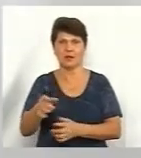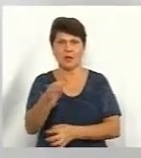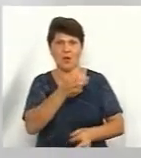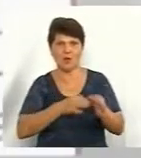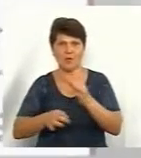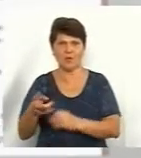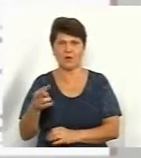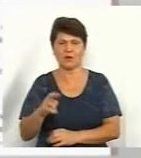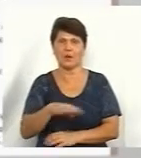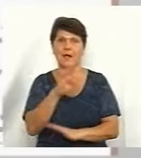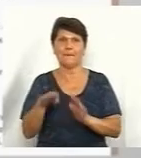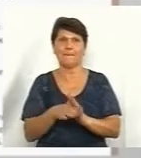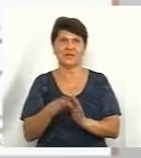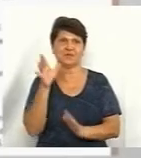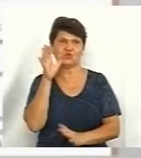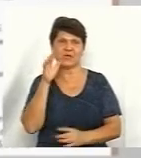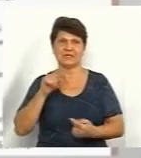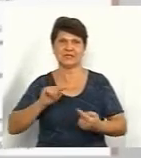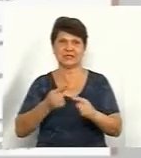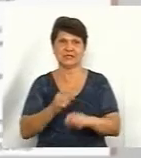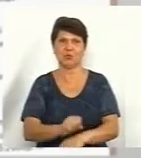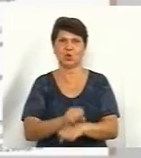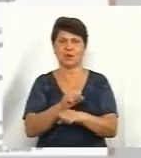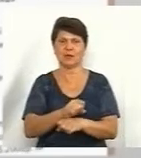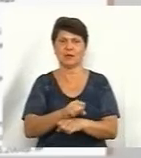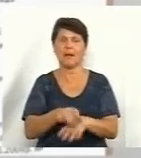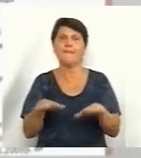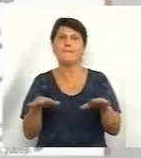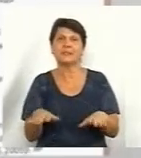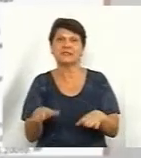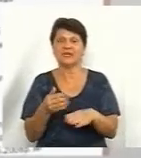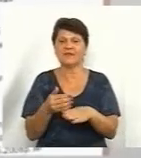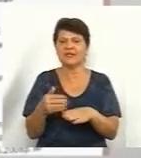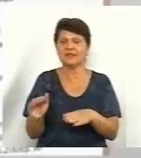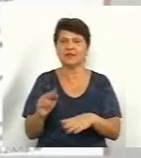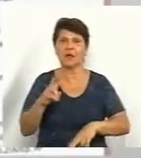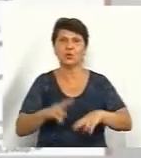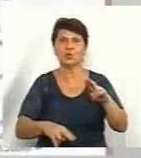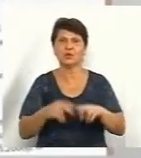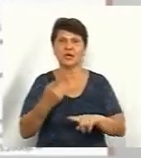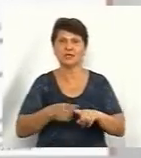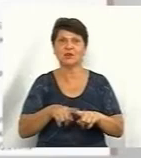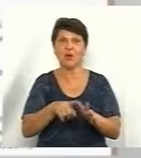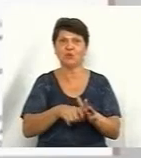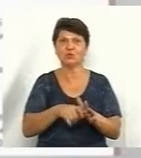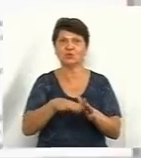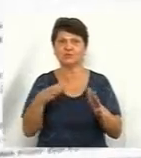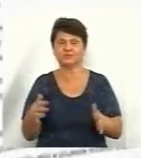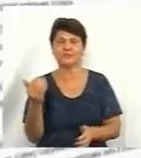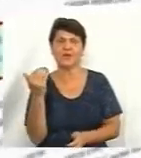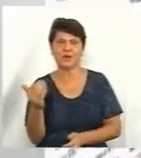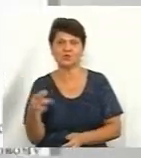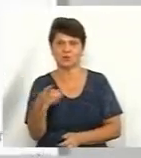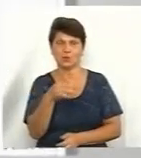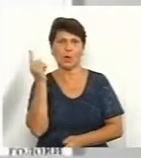під час цього протесту. Тобто, коли ви означали місце відведення для будівництва цього комплексу, і в вашому районі почали